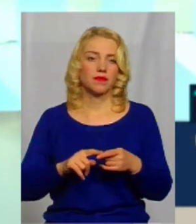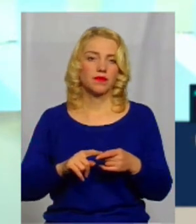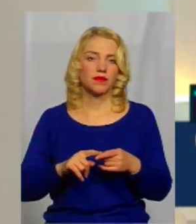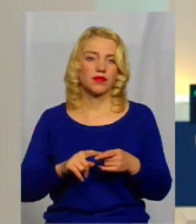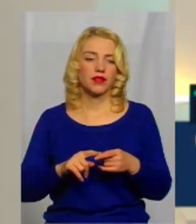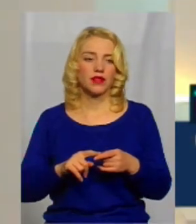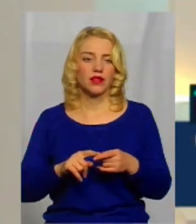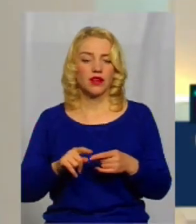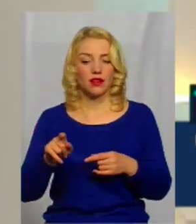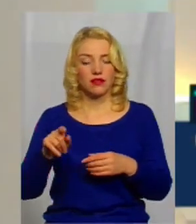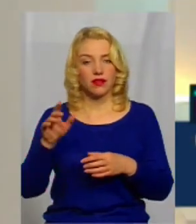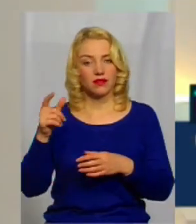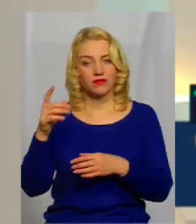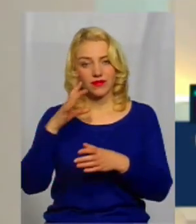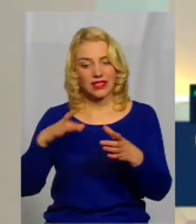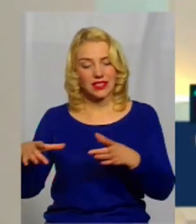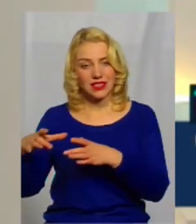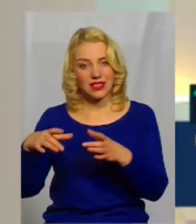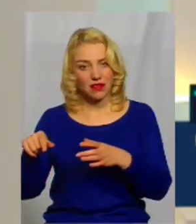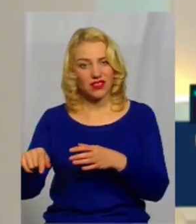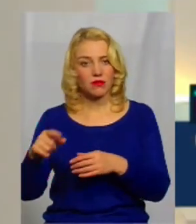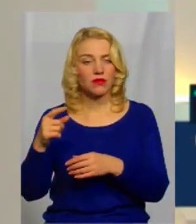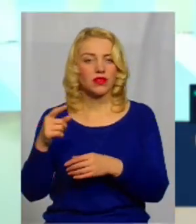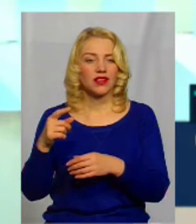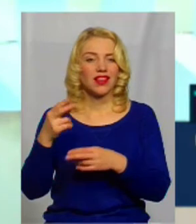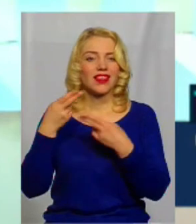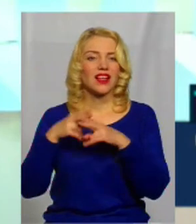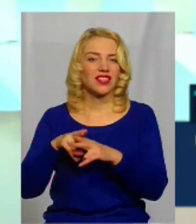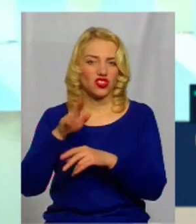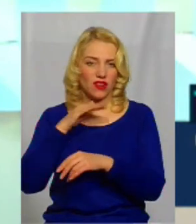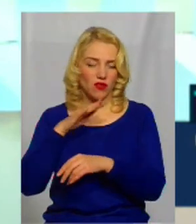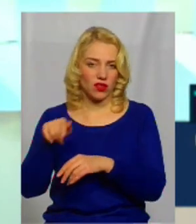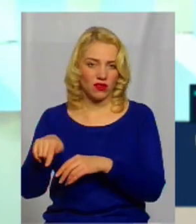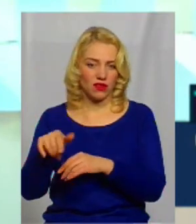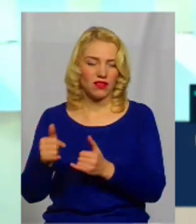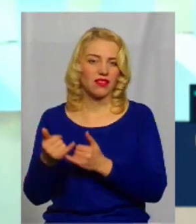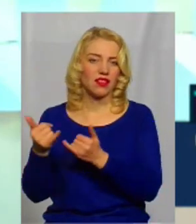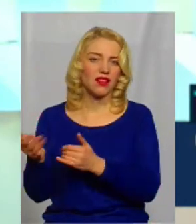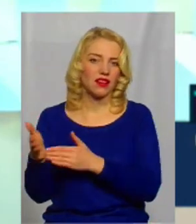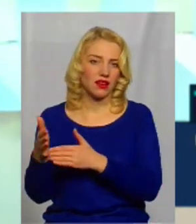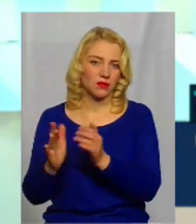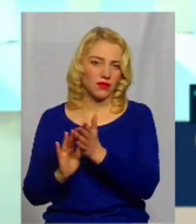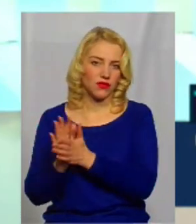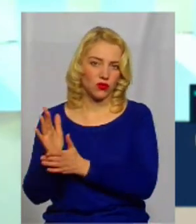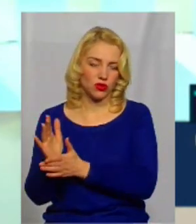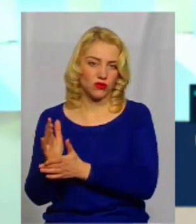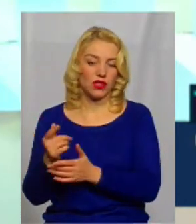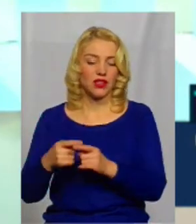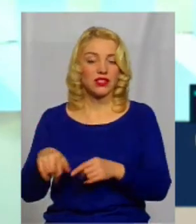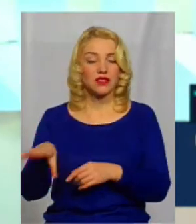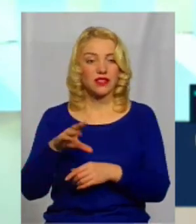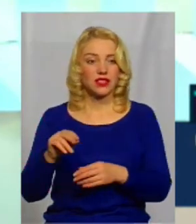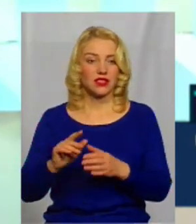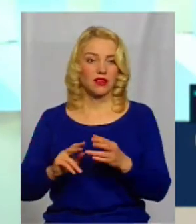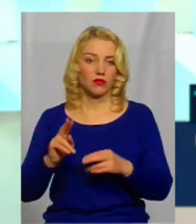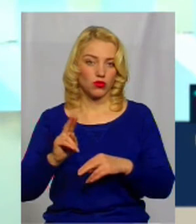водойма. Вона призначена для вирощування риби. Всі рибогосподарські водойми, практично всі, вони будувалися